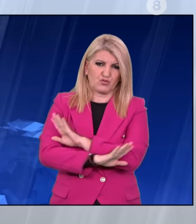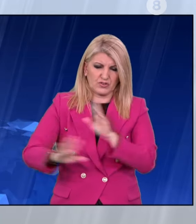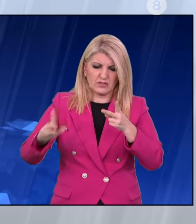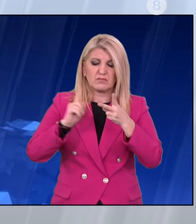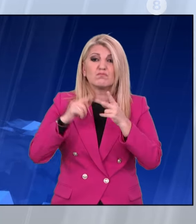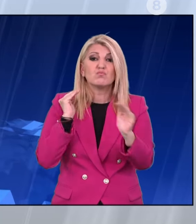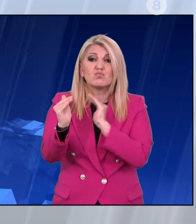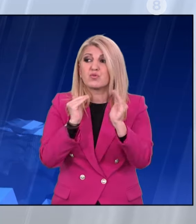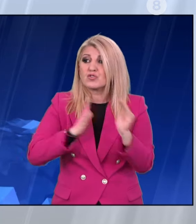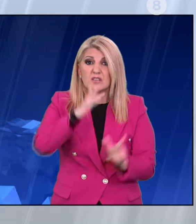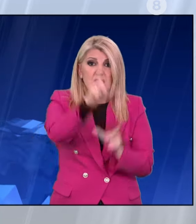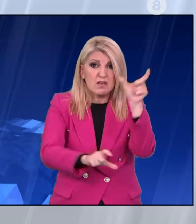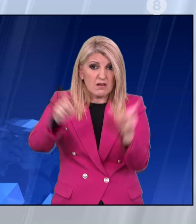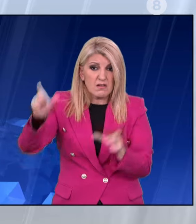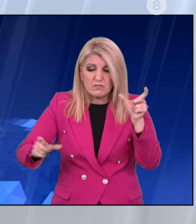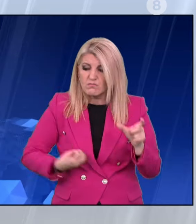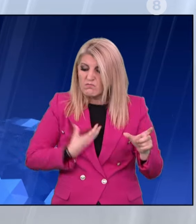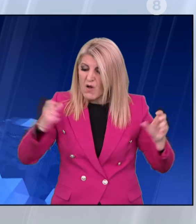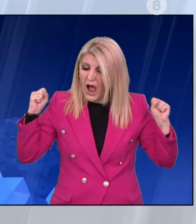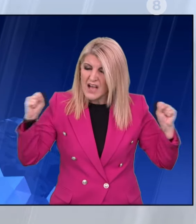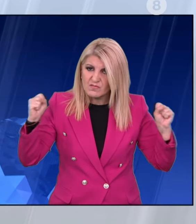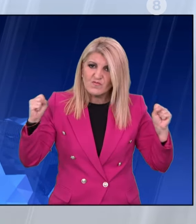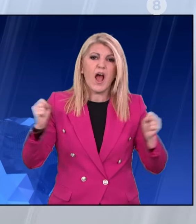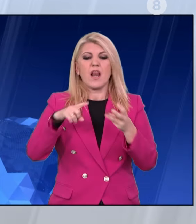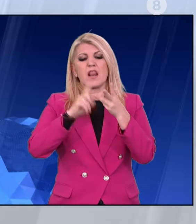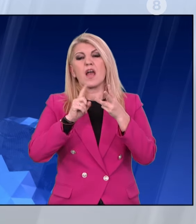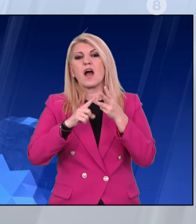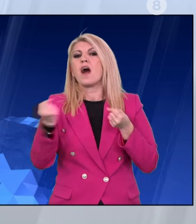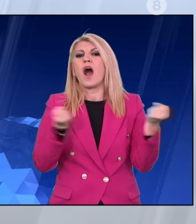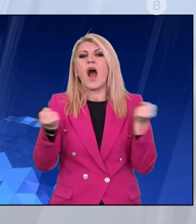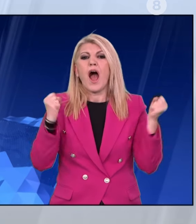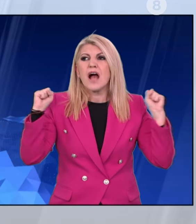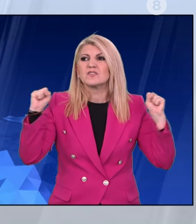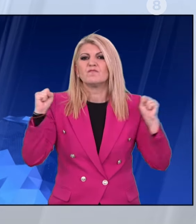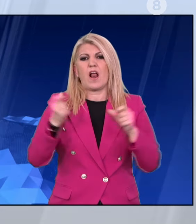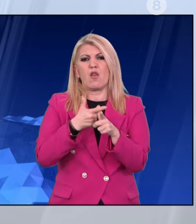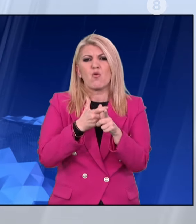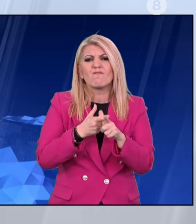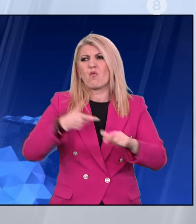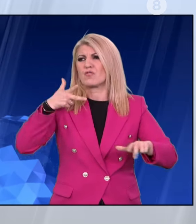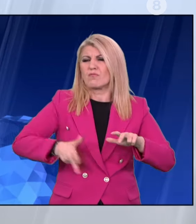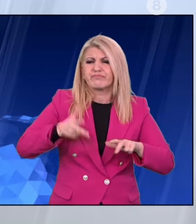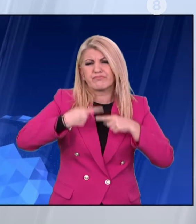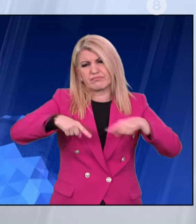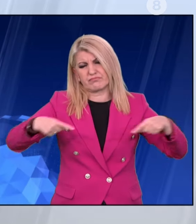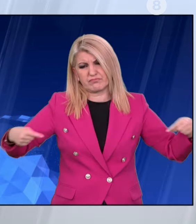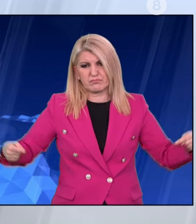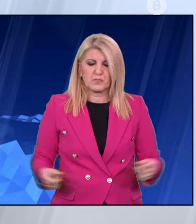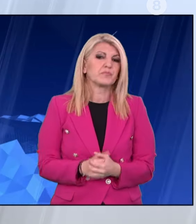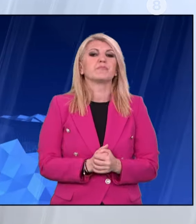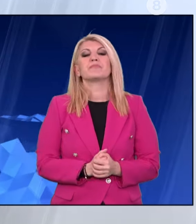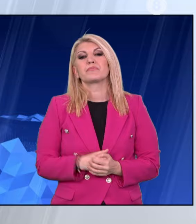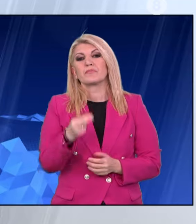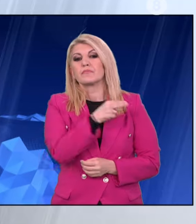ακεραιότητας των πολιτών, στην ασφάλεια των συγκοινωνιών. Η απόφαση της Επιτροπής ήταν να μείνει ανοιχτή η αναφορά για την τραγωδία στα